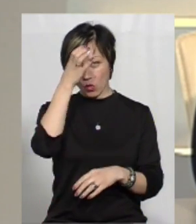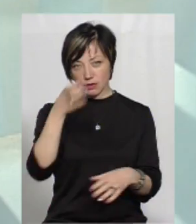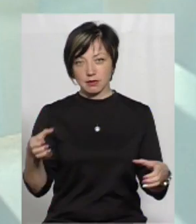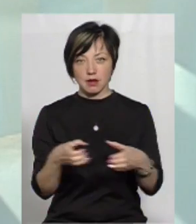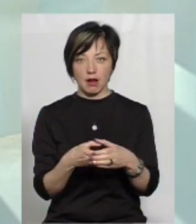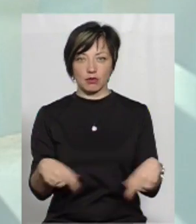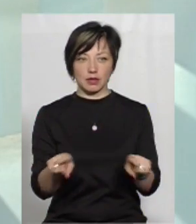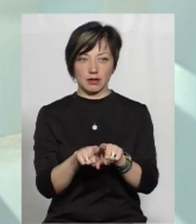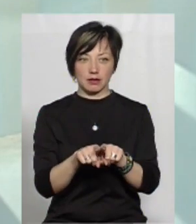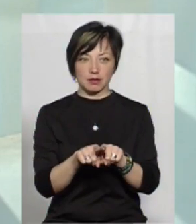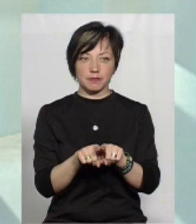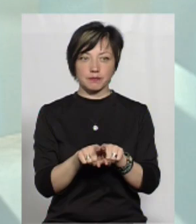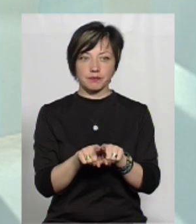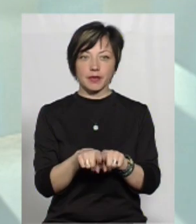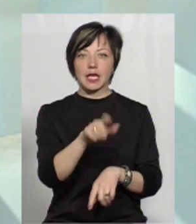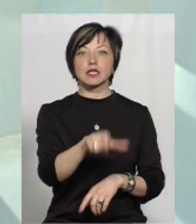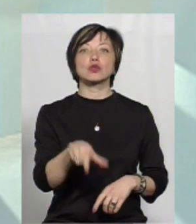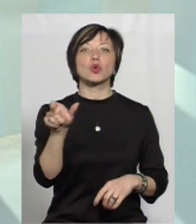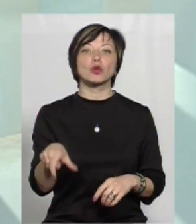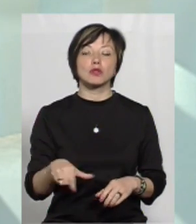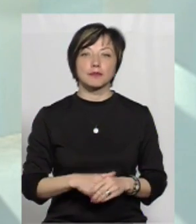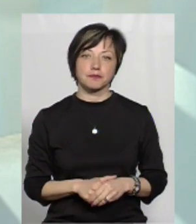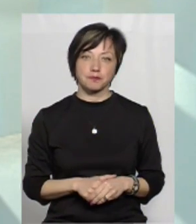істот.